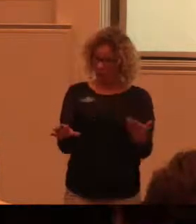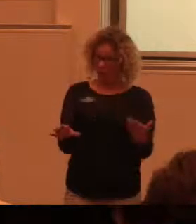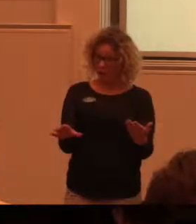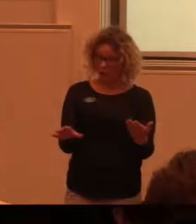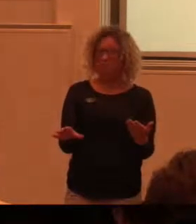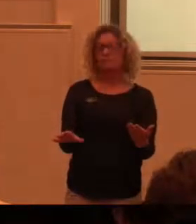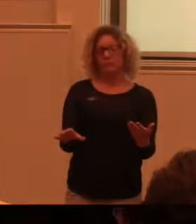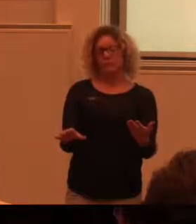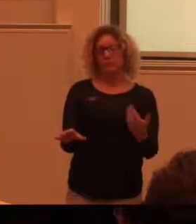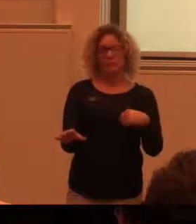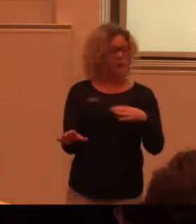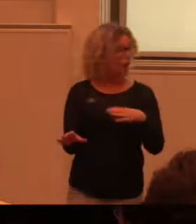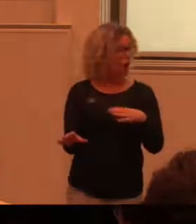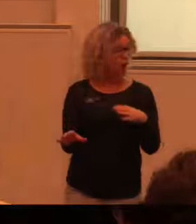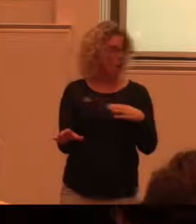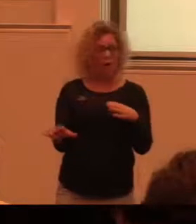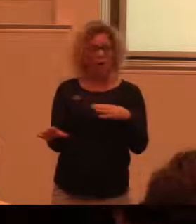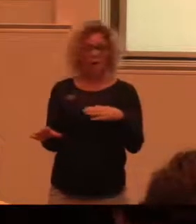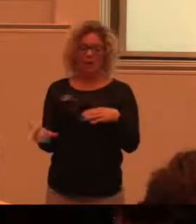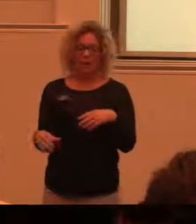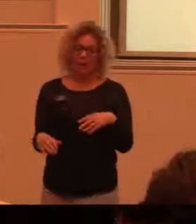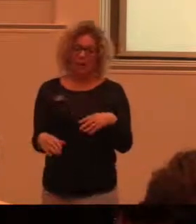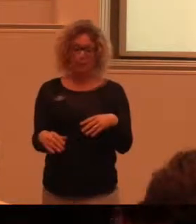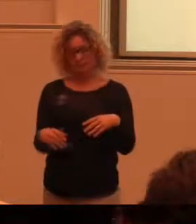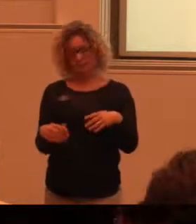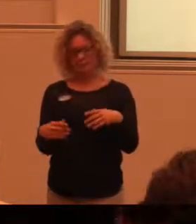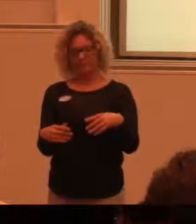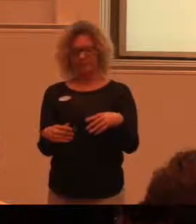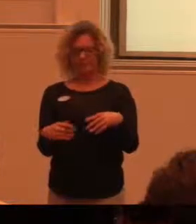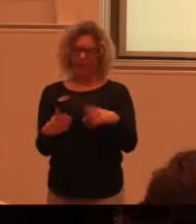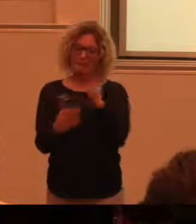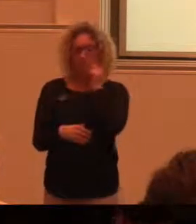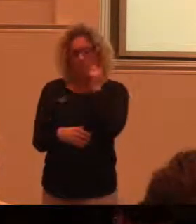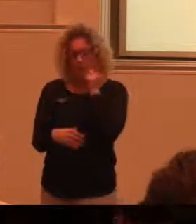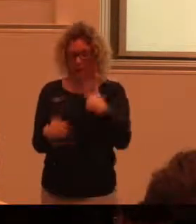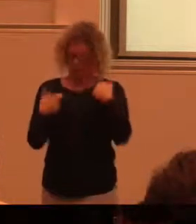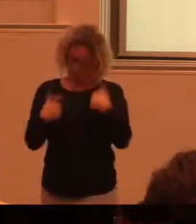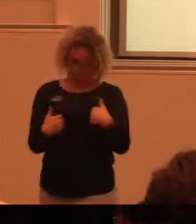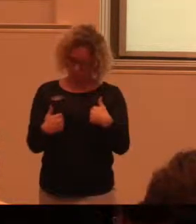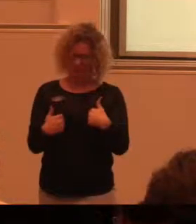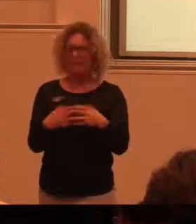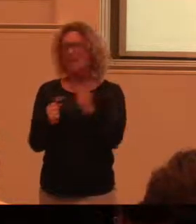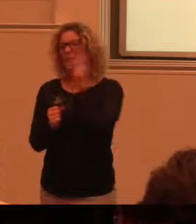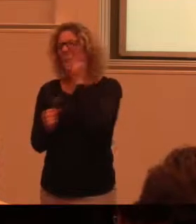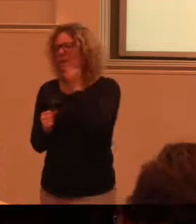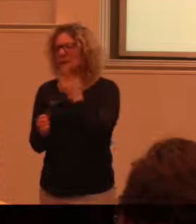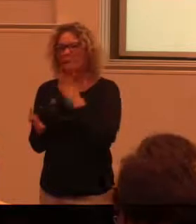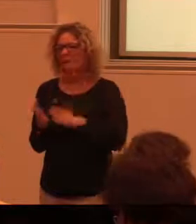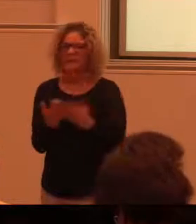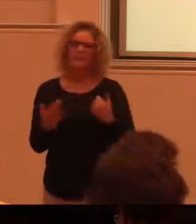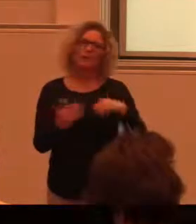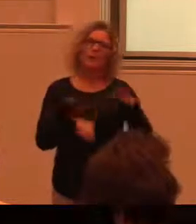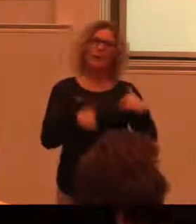Det var faktiskt så som man har till sin personliga spelare. Mobiltelefon var inte alls speciellt populärt.